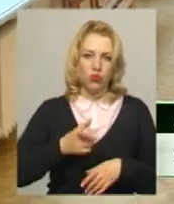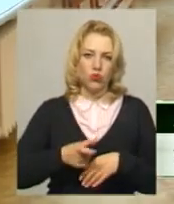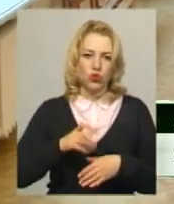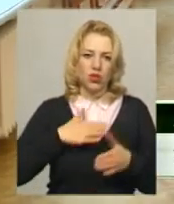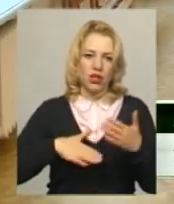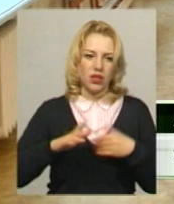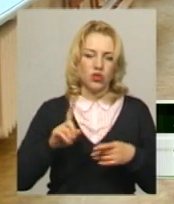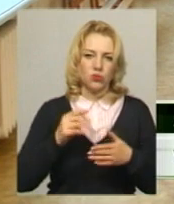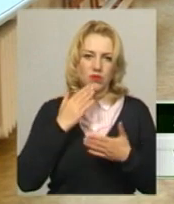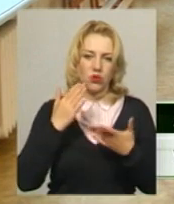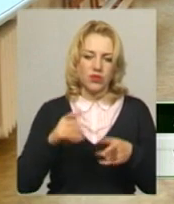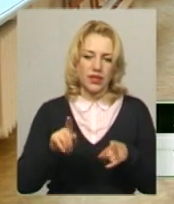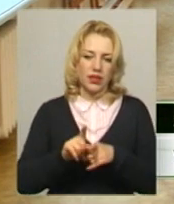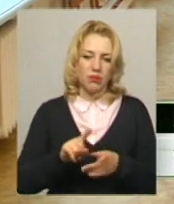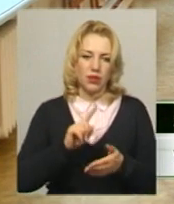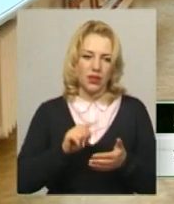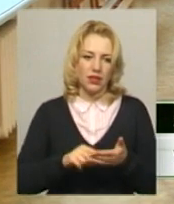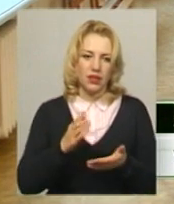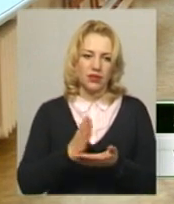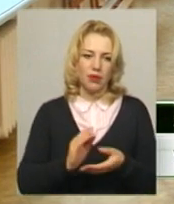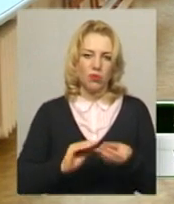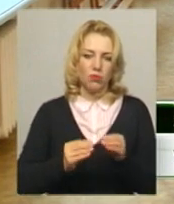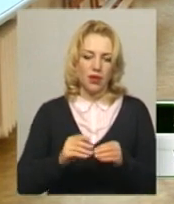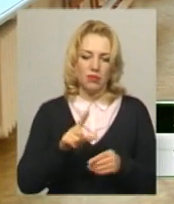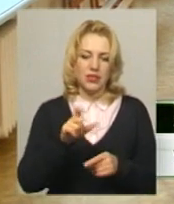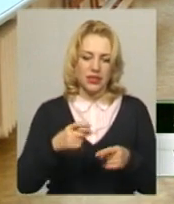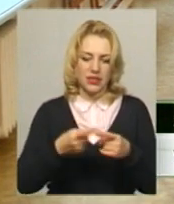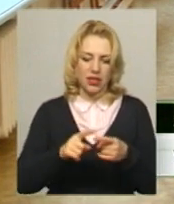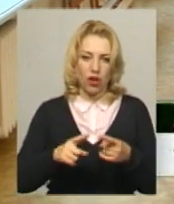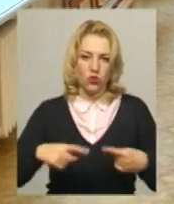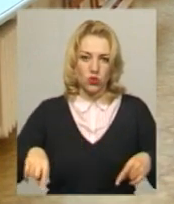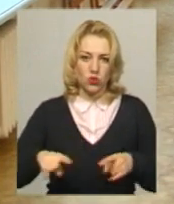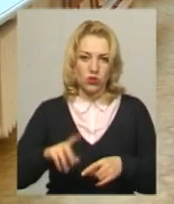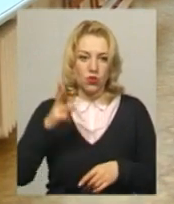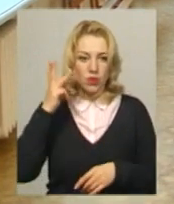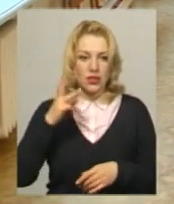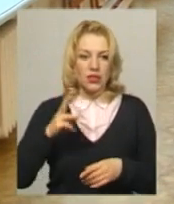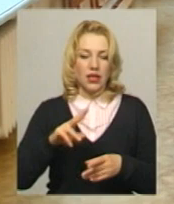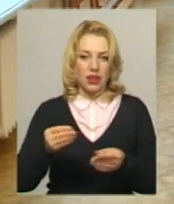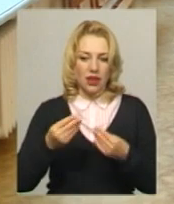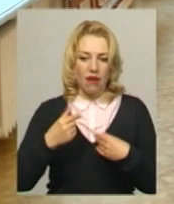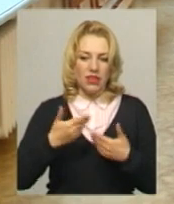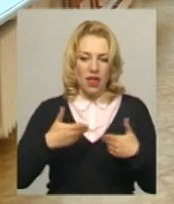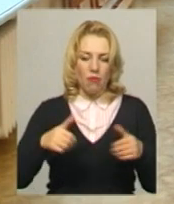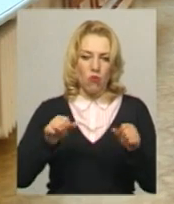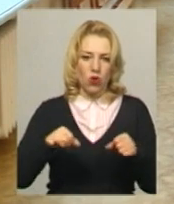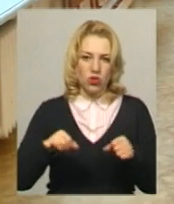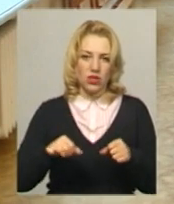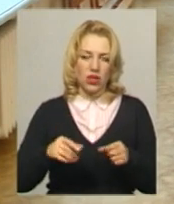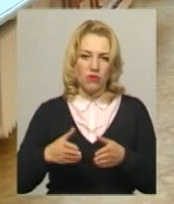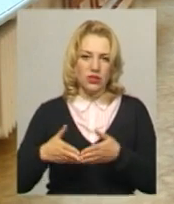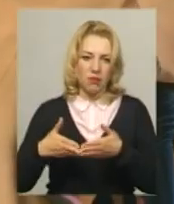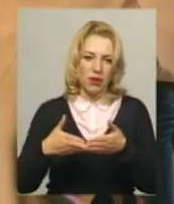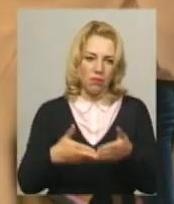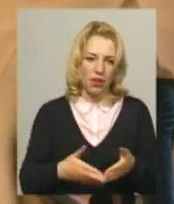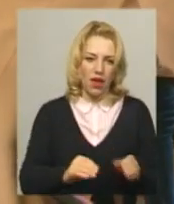таким питанням, тому що це справді є проблемною зоною в нашому місті Хмельницькому і, звісно, надав нам можливість переправи і висадки цих